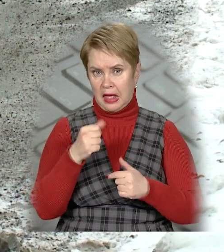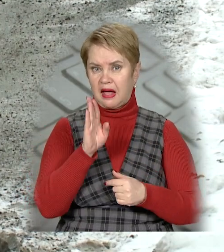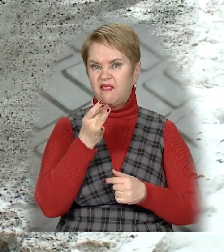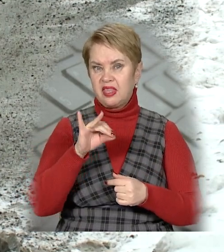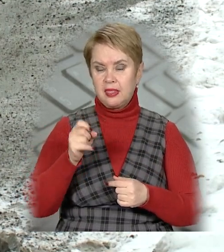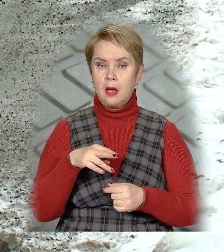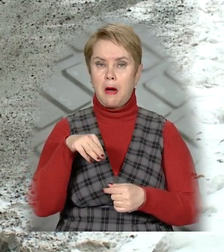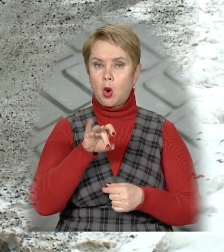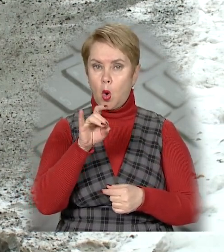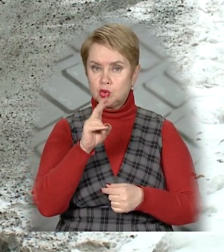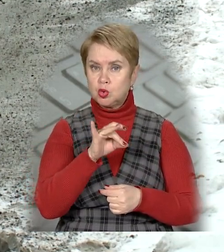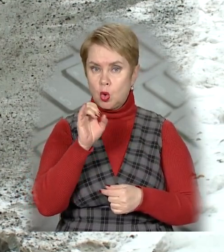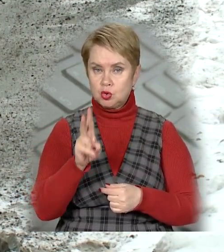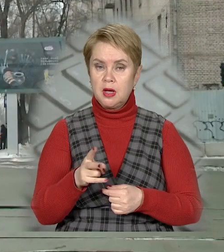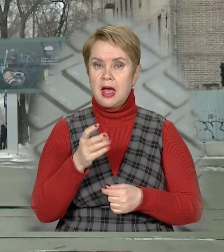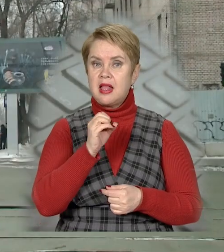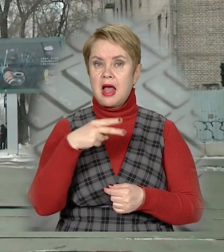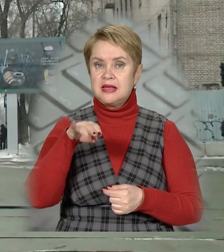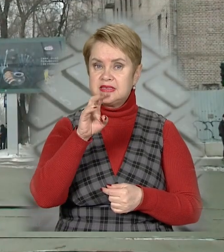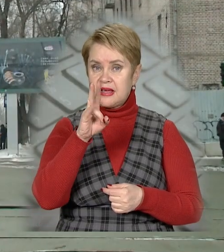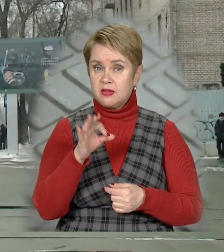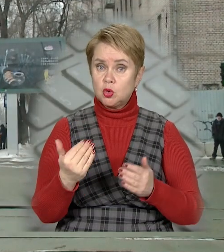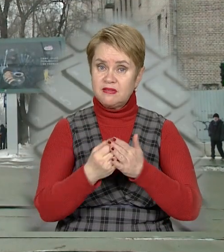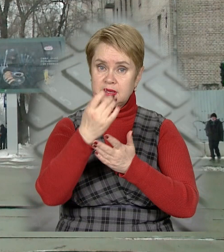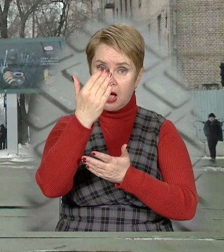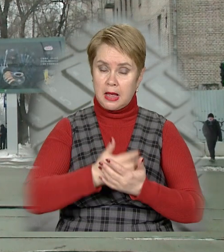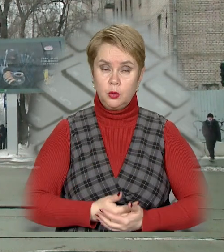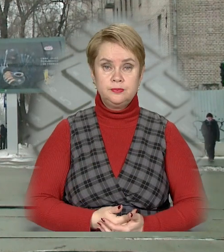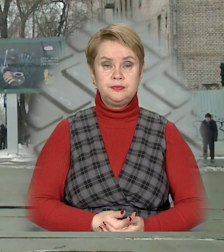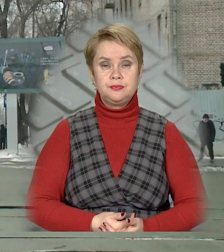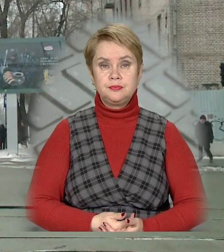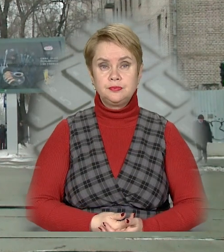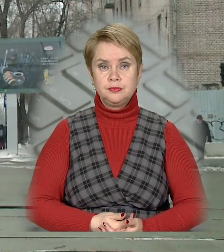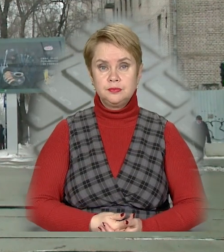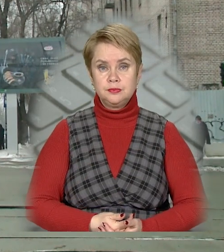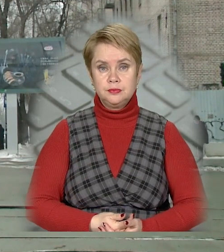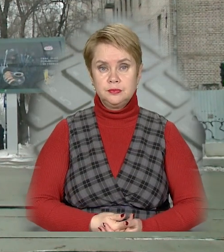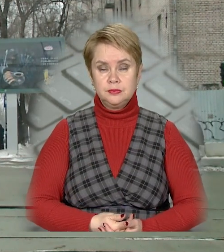десь у квітні. Марко Ручка, Станіслав Сторожук та Денис Єлисавенко. Новини 11 каналу.